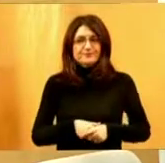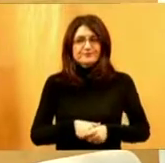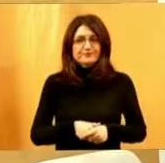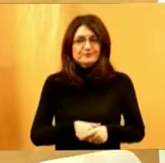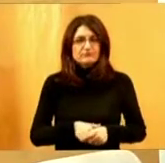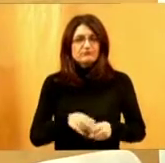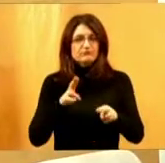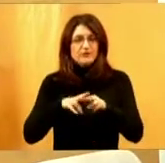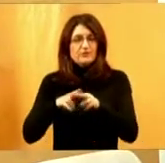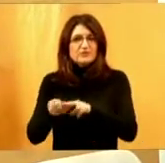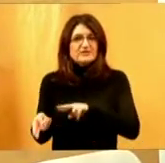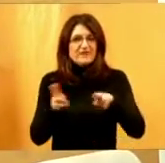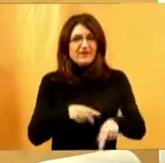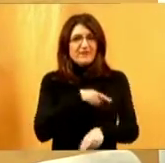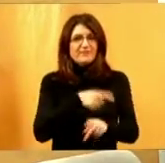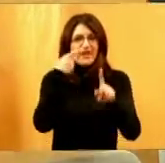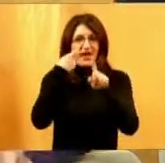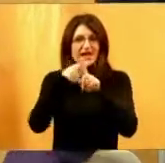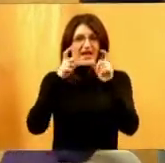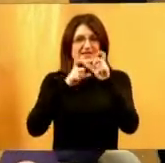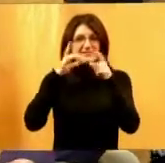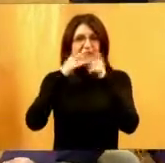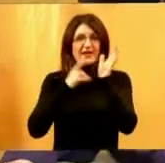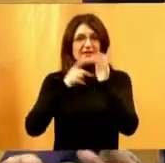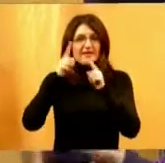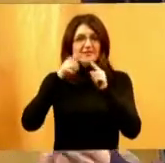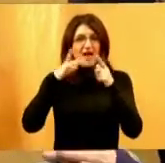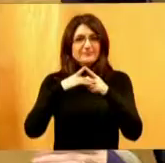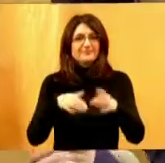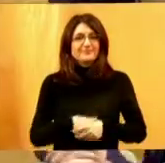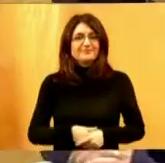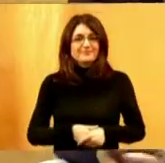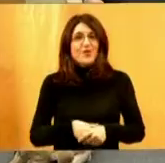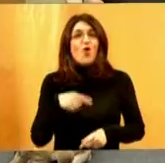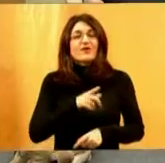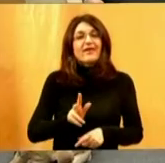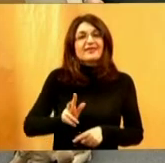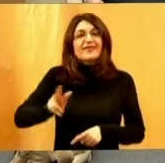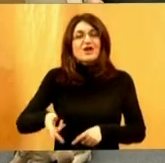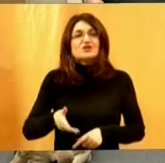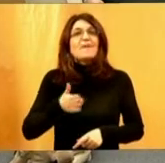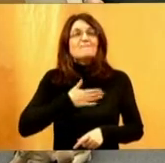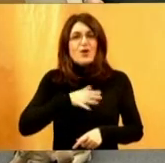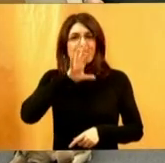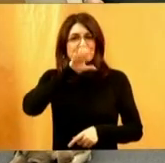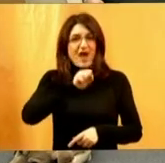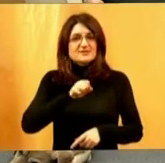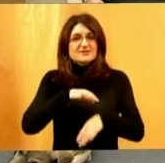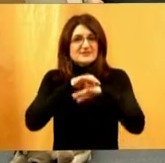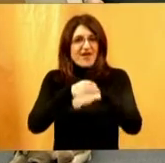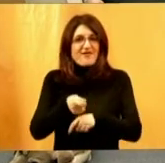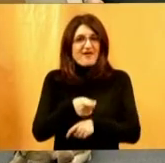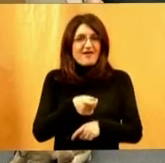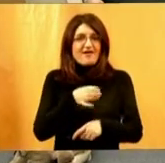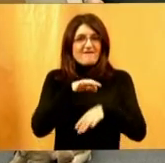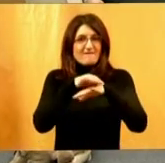Možemo se vratiti malo na ksantu? Naravno da, uvijek vrlo rado. Ono je treći, moj treći pas vodič. Idemo treći. Sad